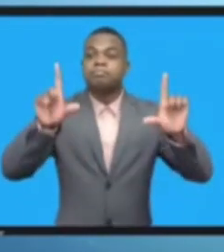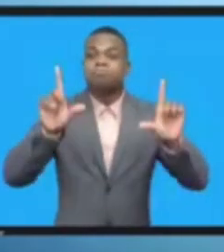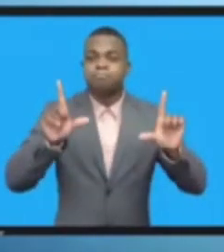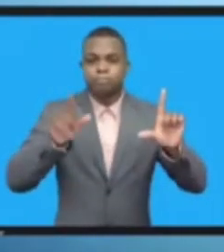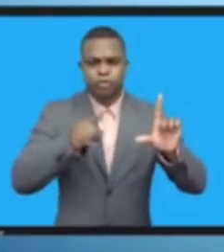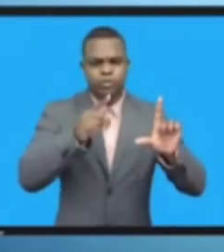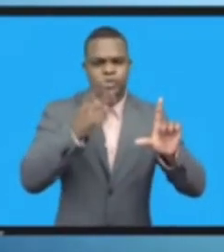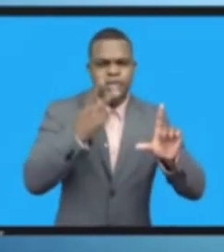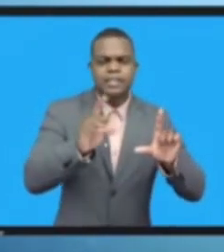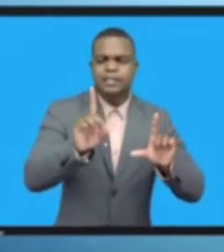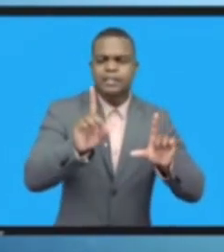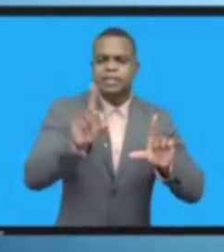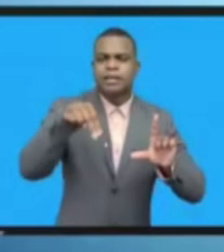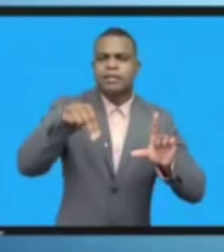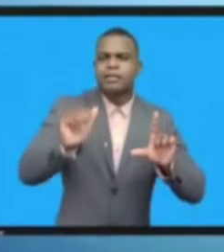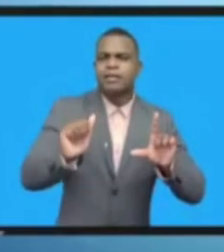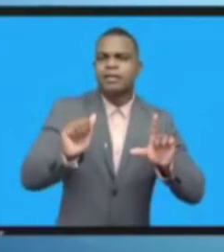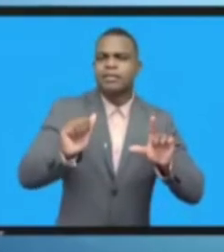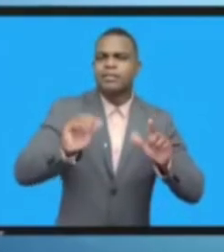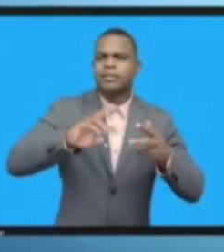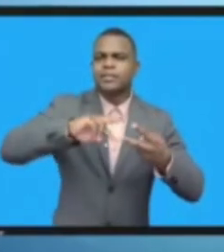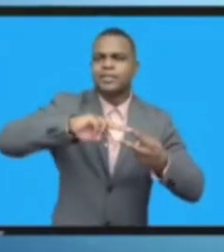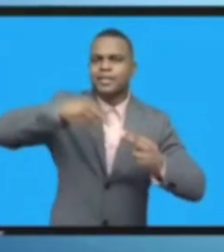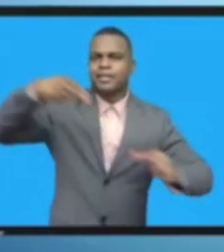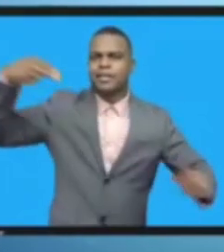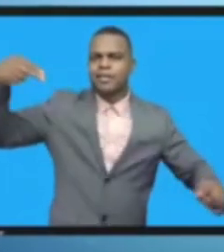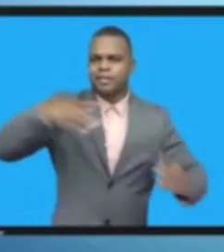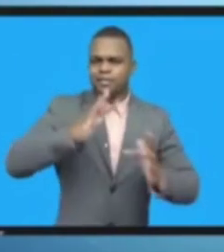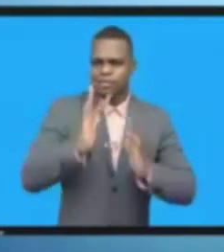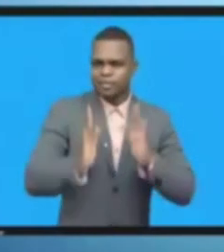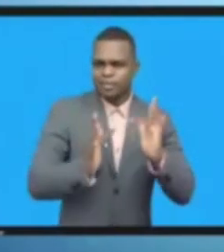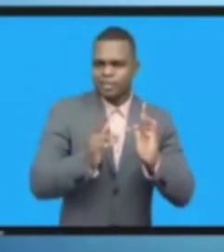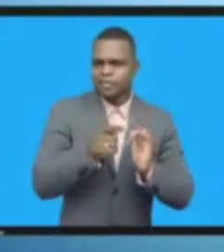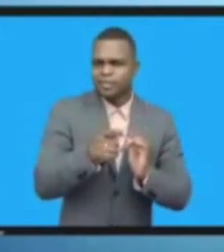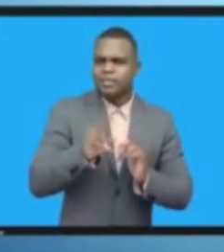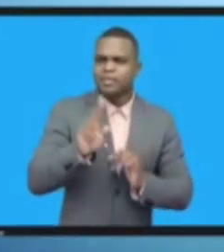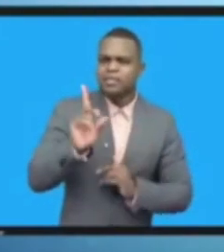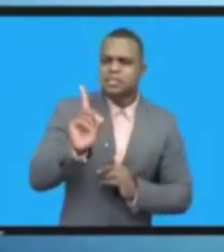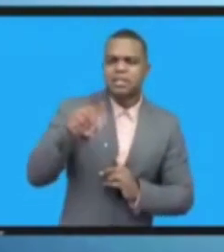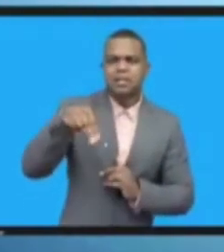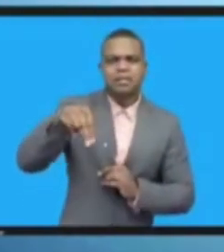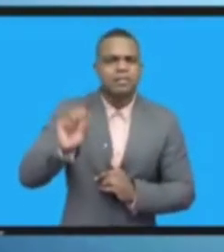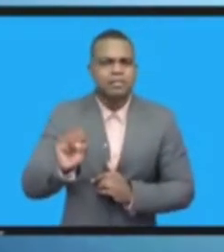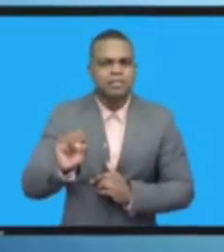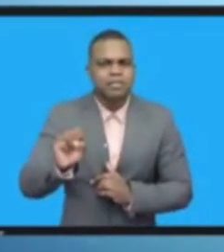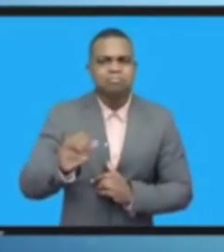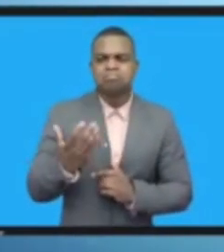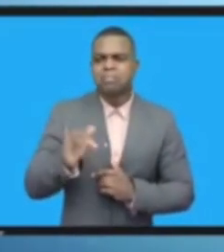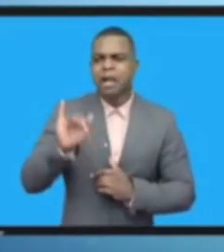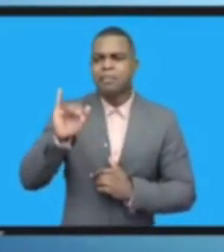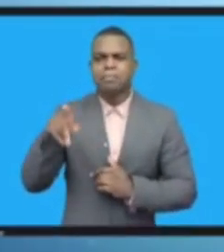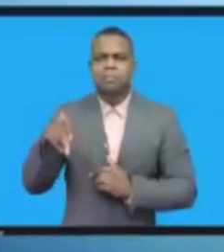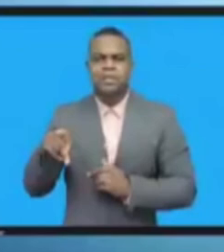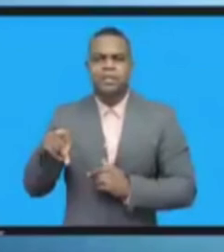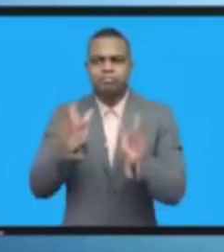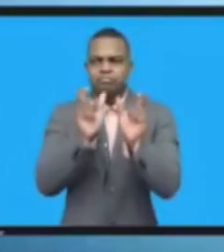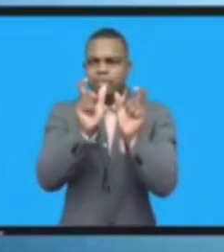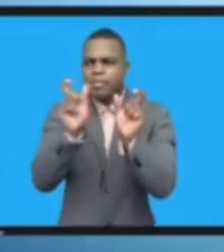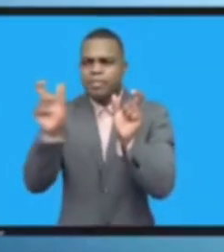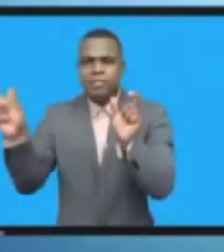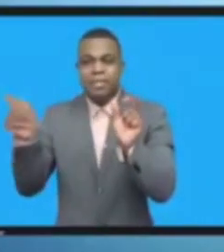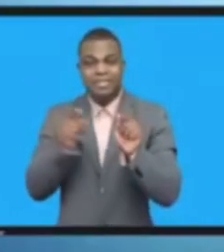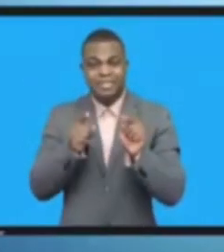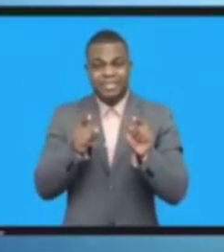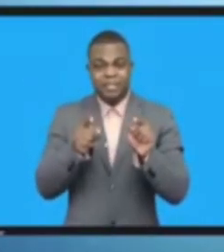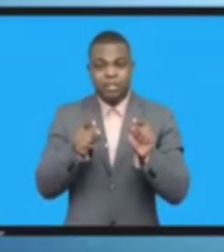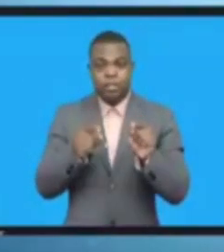والعنوين بروتوكول الإنترنت إن لم تستخدمونه أنتم لم تعودوا على الإنترنت عندما